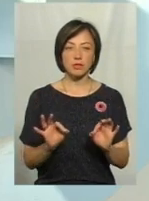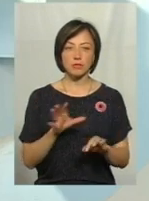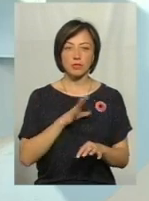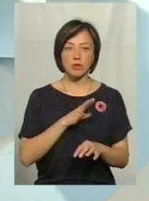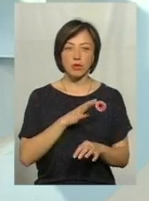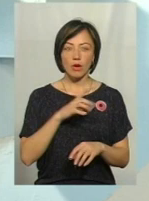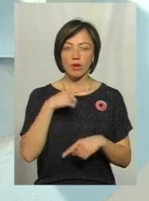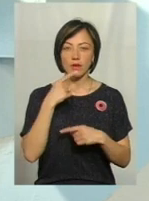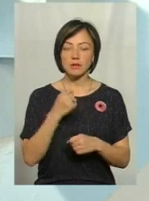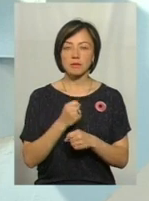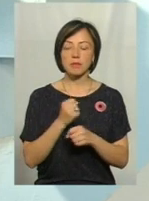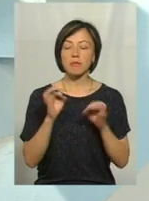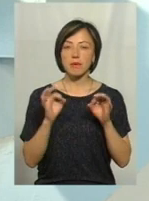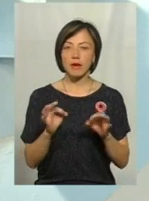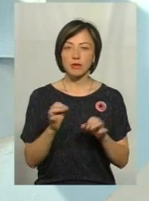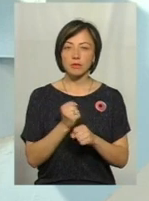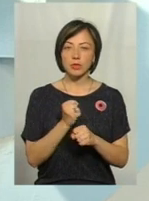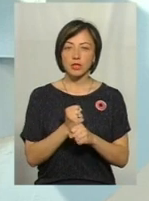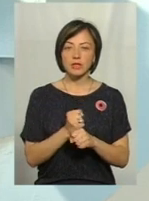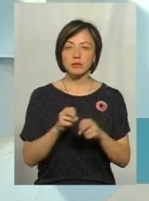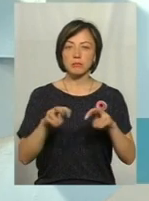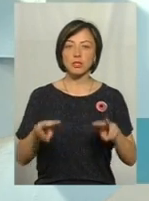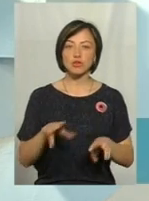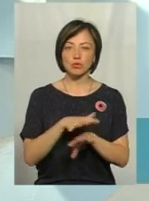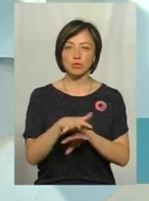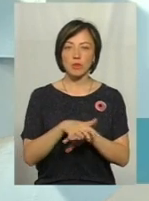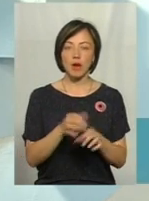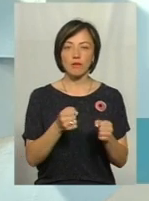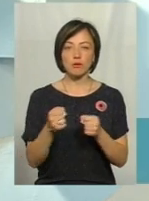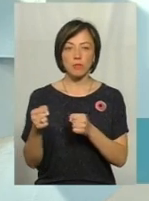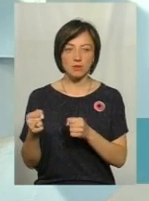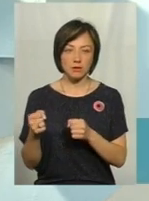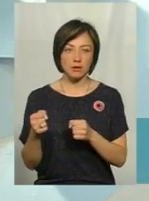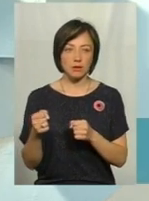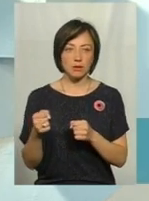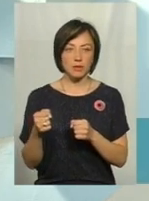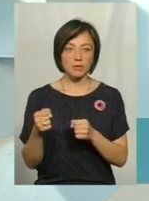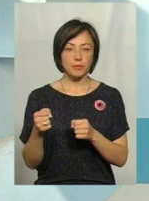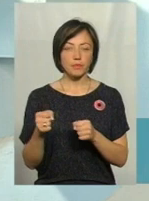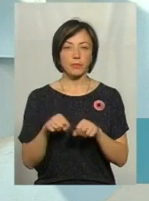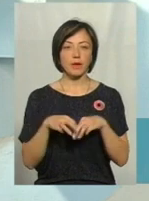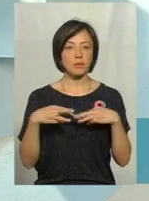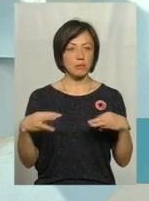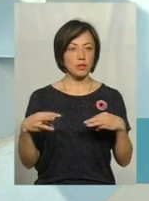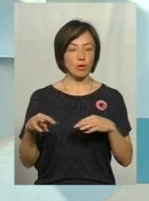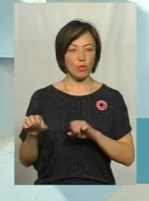спеціальний штурмовий автомат «Вулкан». Саме так він прийнятий на озброєння Міноборони.